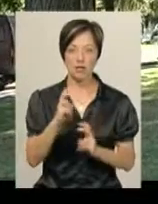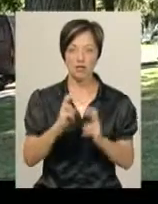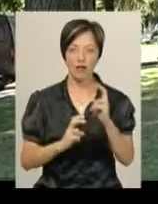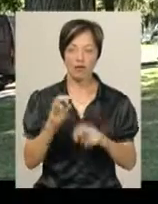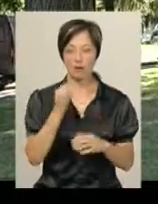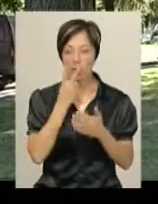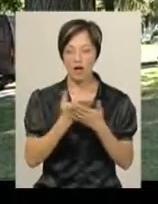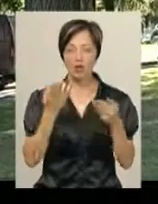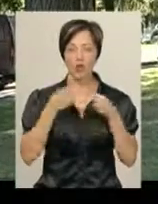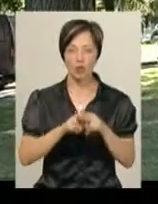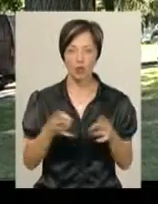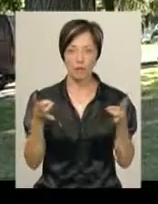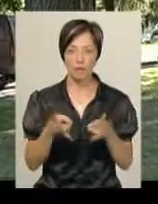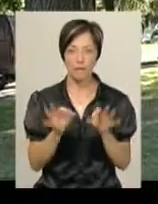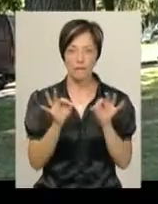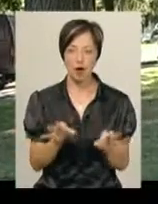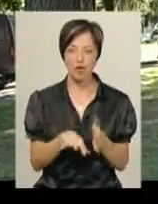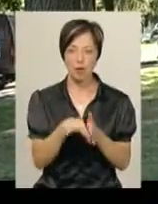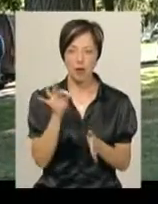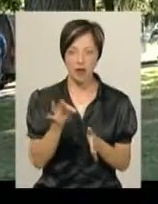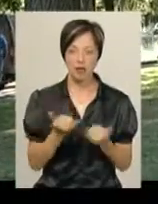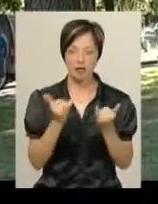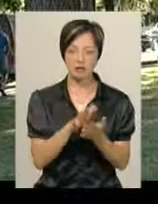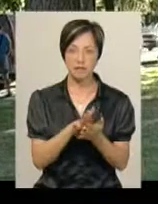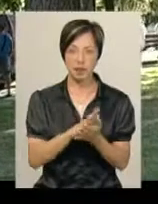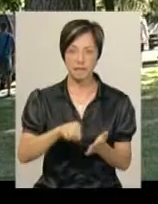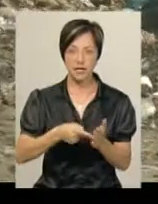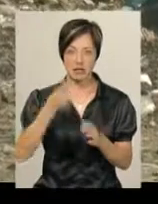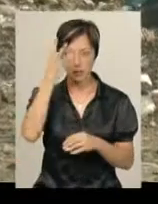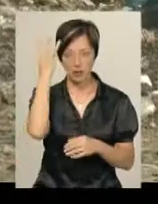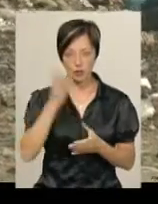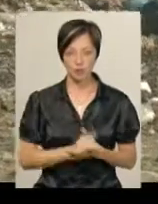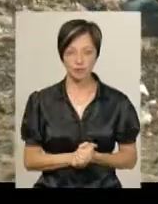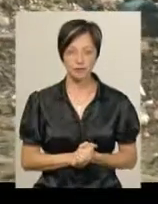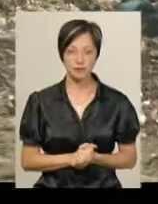покаже, яку технологію потрібно правильно обрати для сміття якраз міста Хмельницьку.